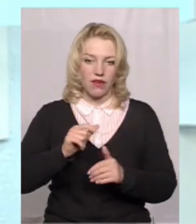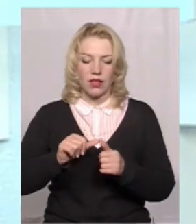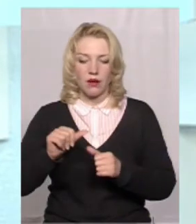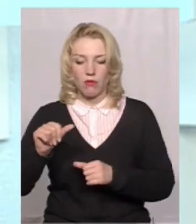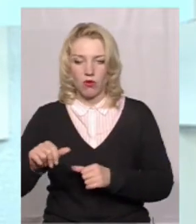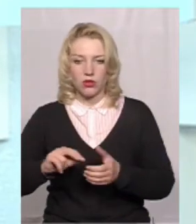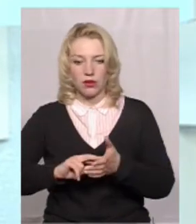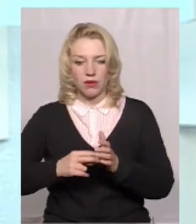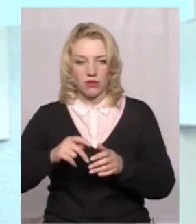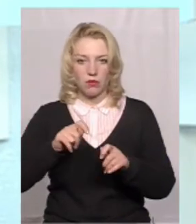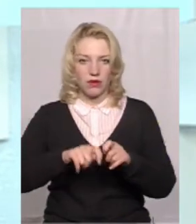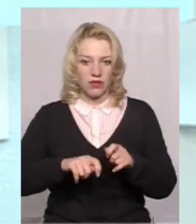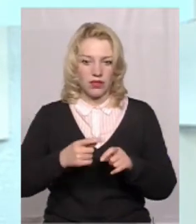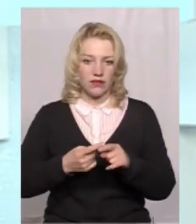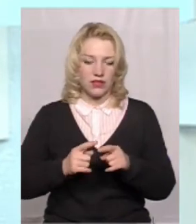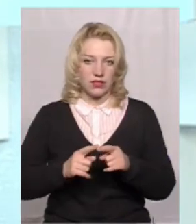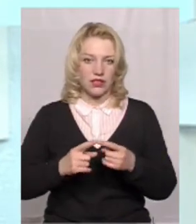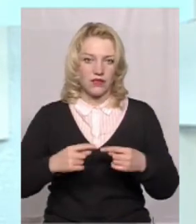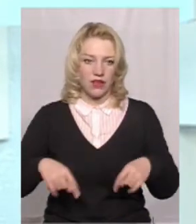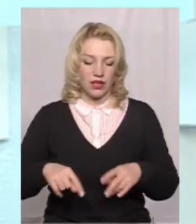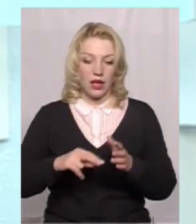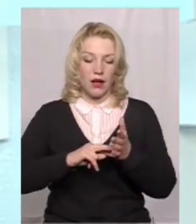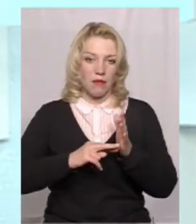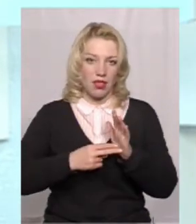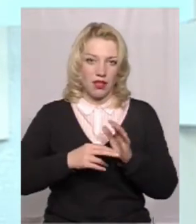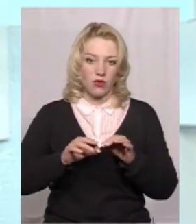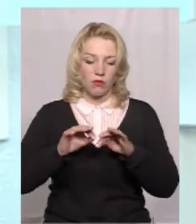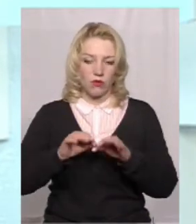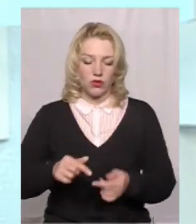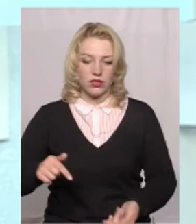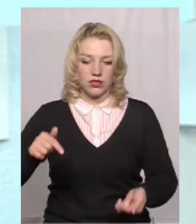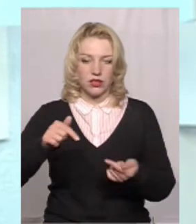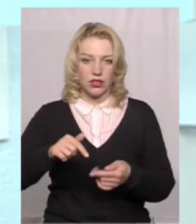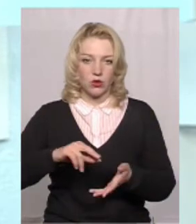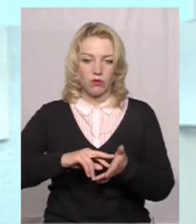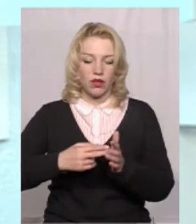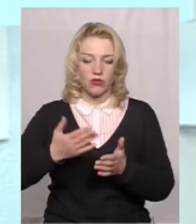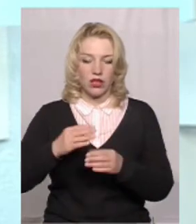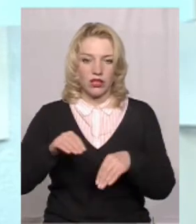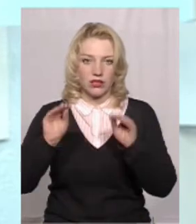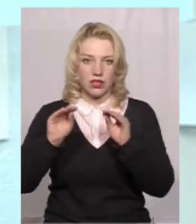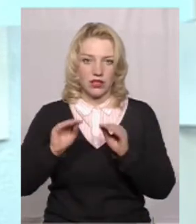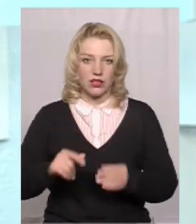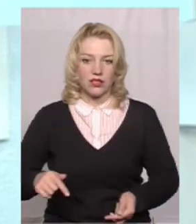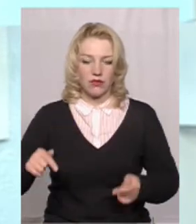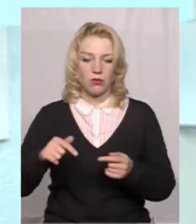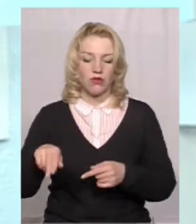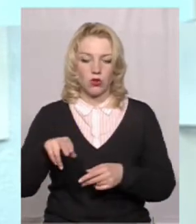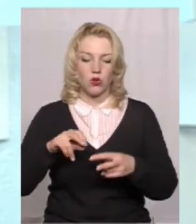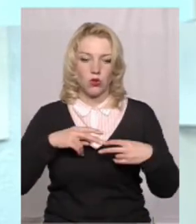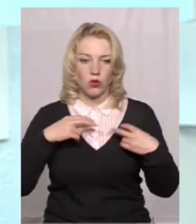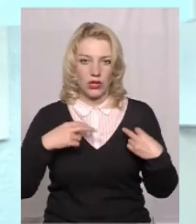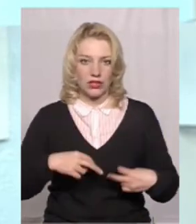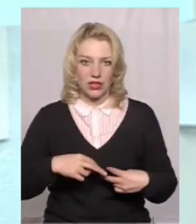в даній сфері. Планові проводяться згідно плану, який складається відповідно до ризиків.